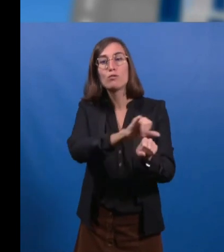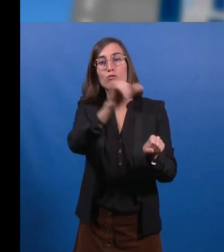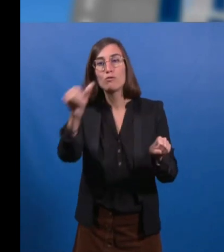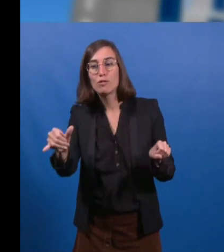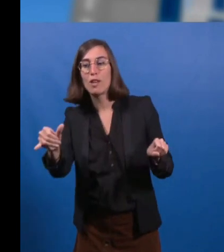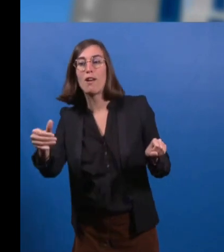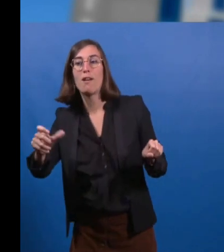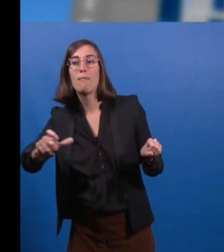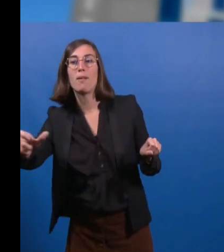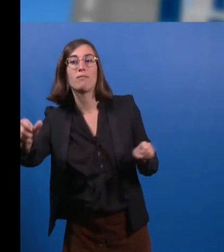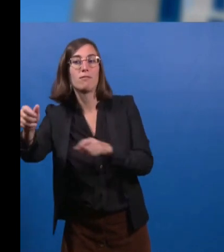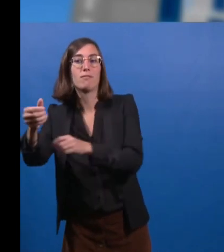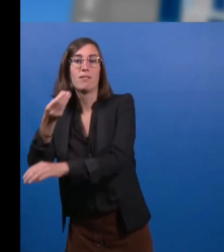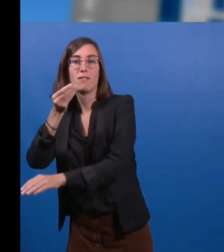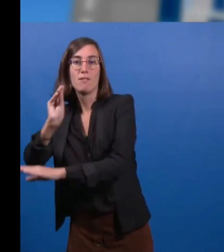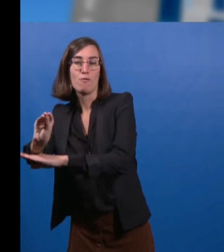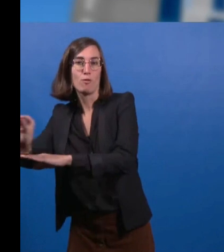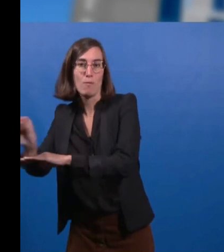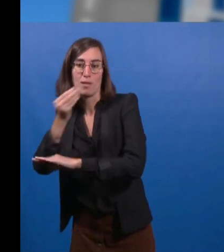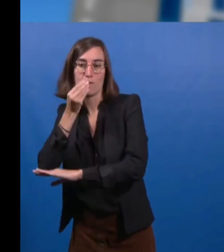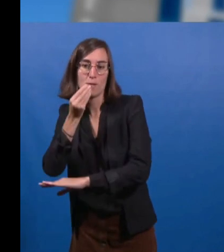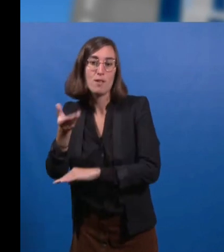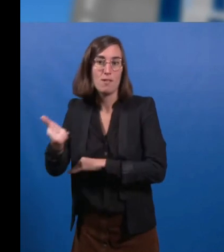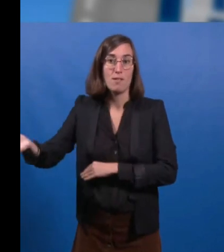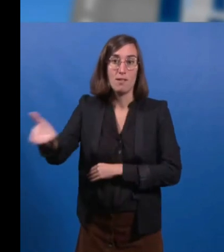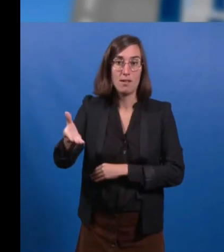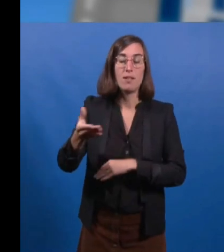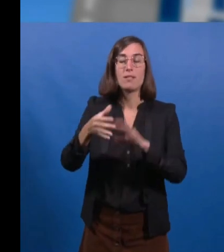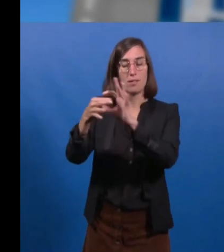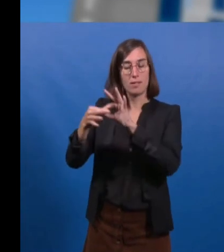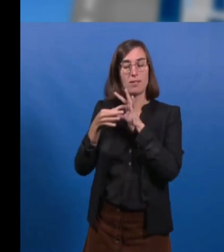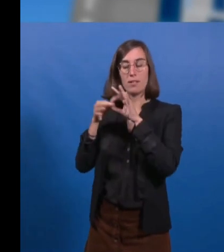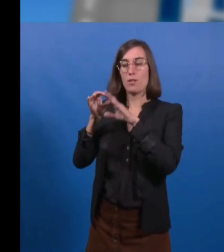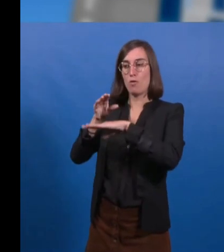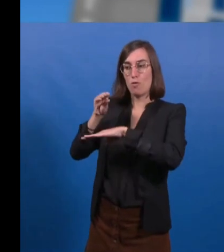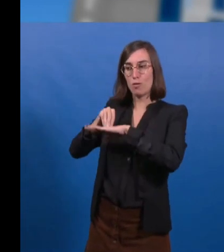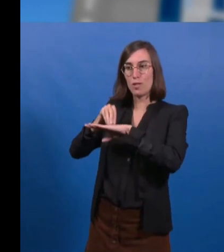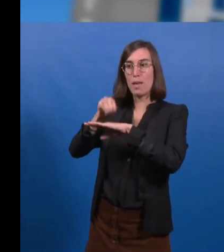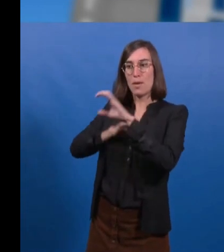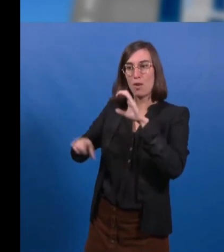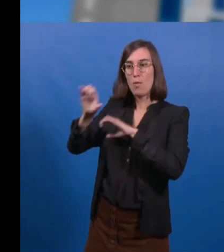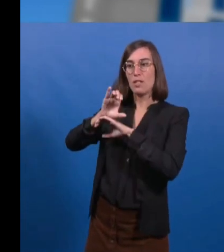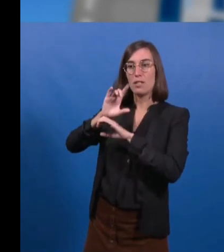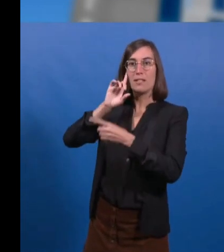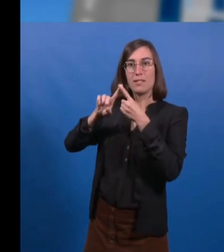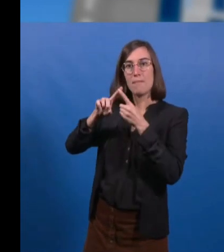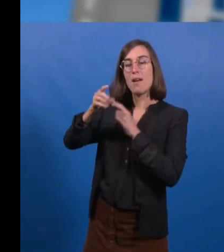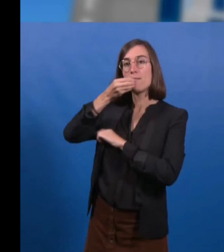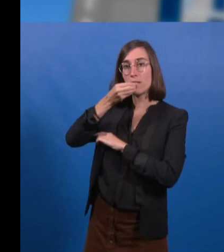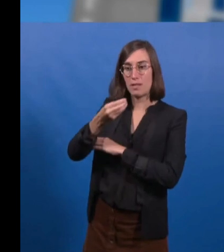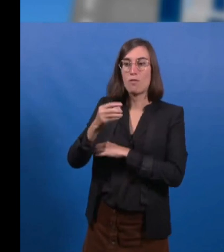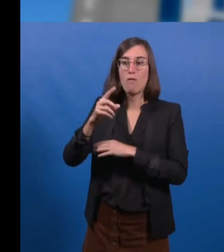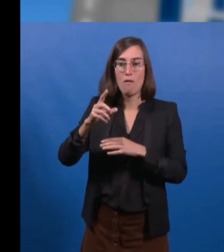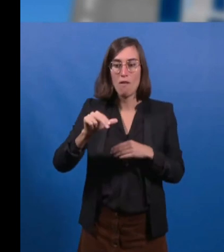métropolitain des acteurs de l'alimentation, va permettre justement de concrétiser des projets locaux dont la production sera